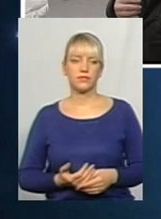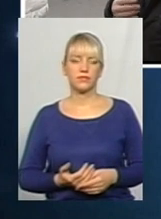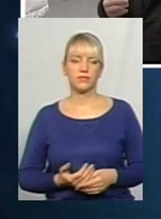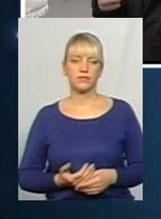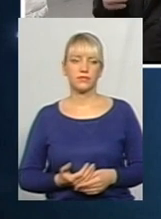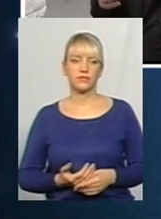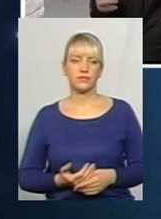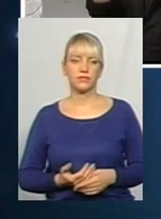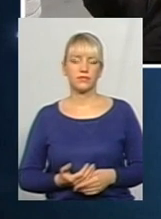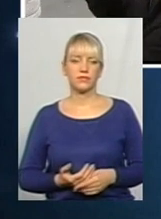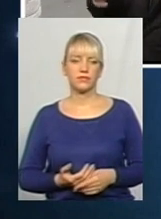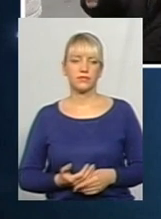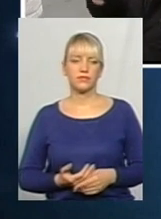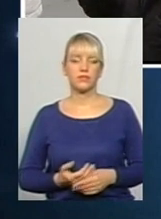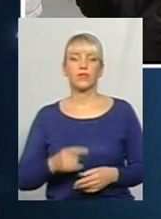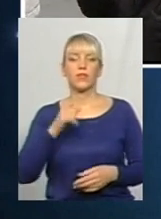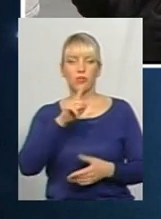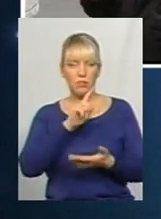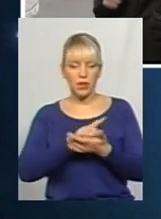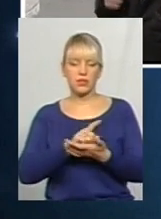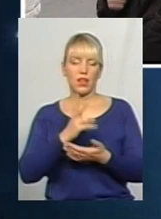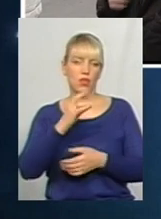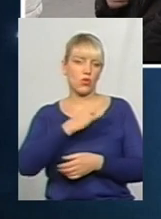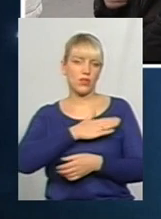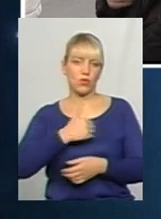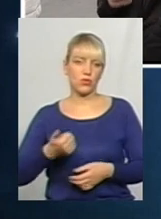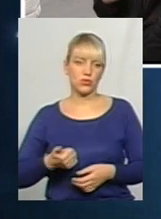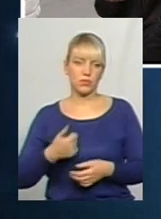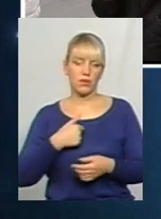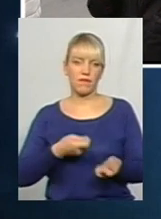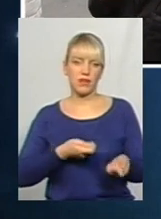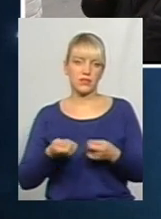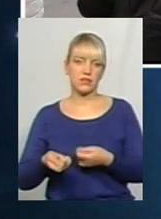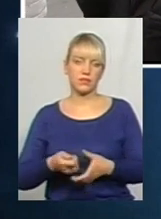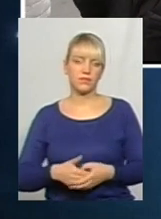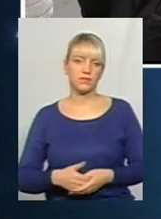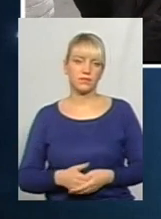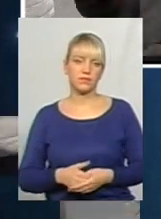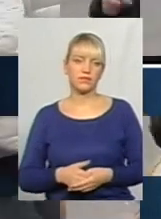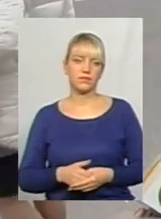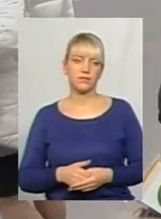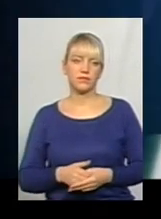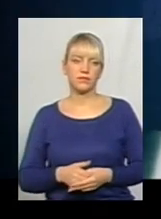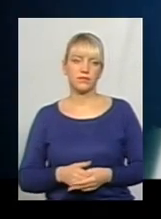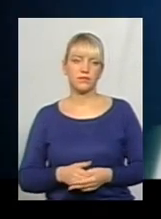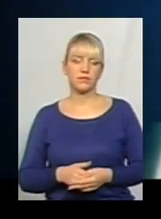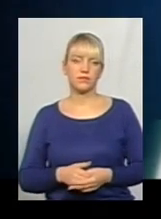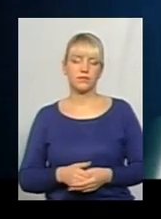мать вести безкоштовно, але вони не хочуть. Не хочуть вести. Платить гроші.